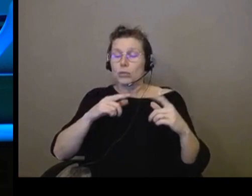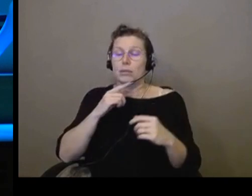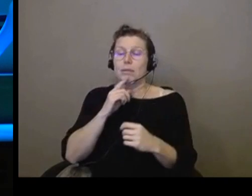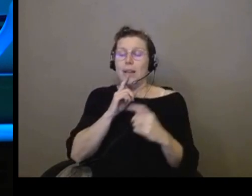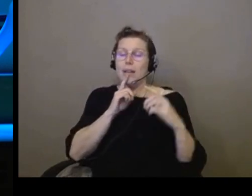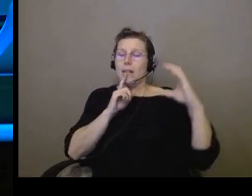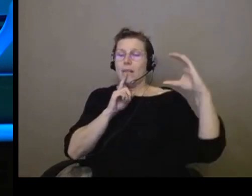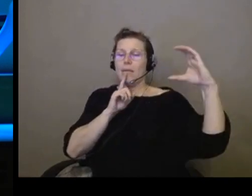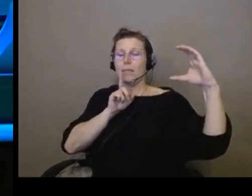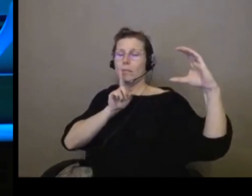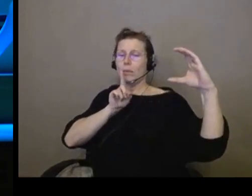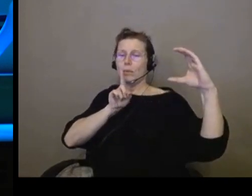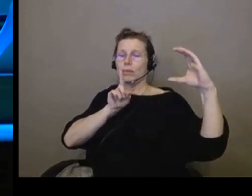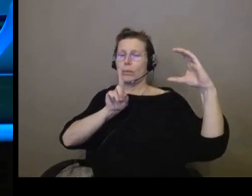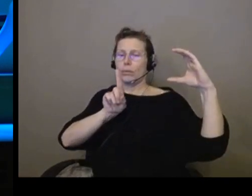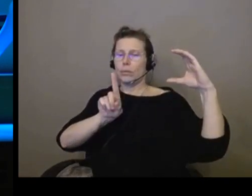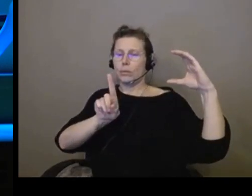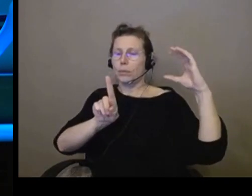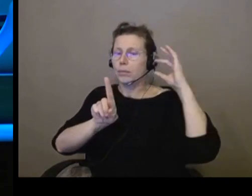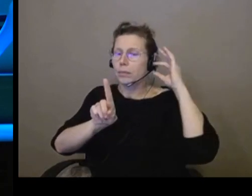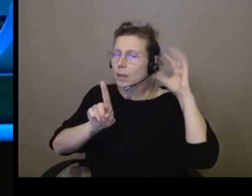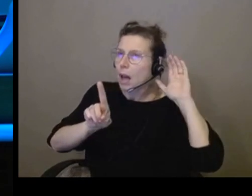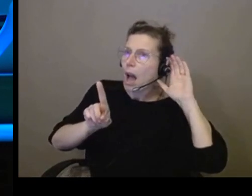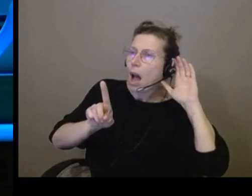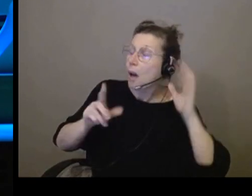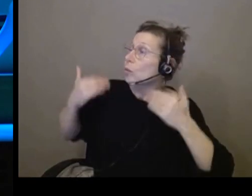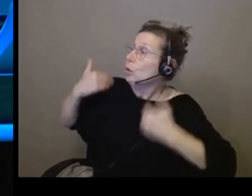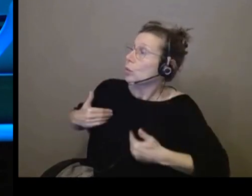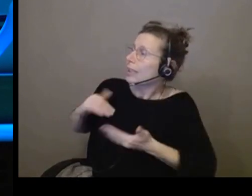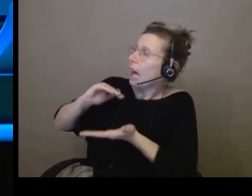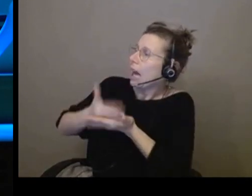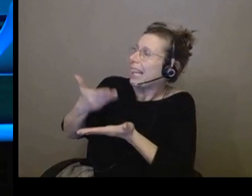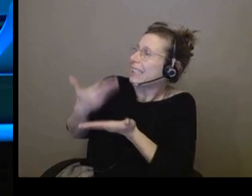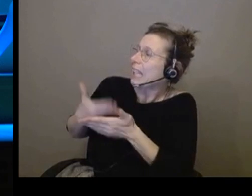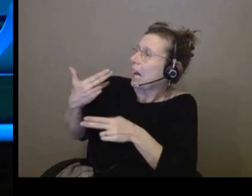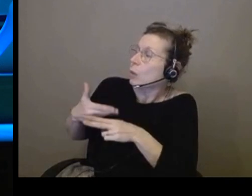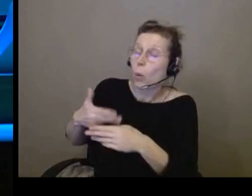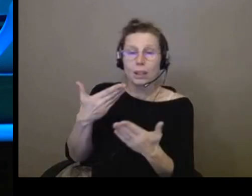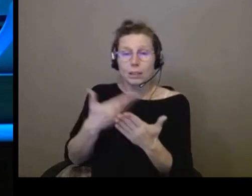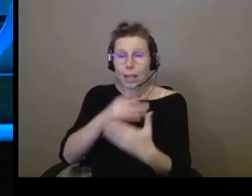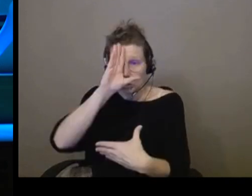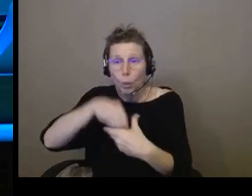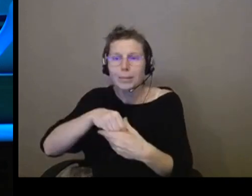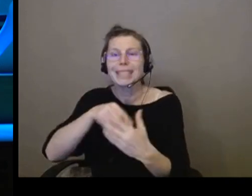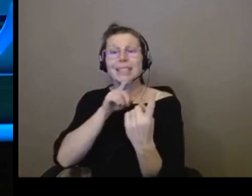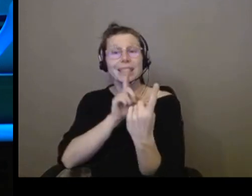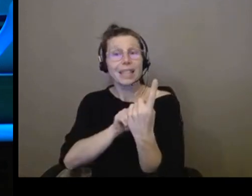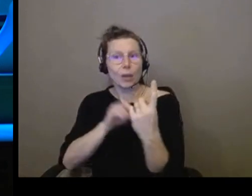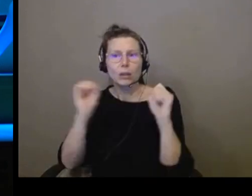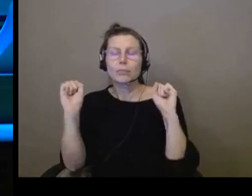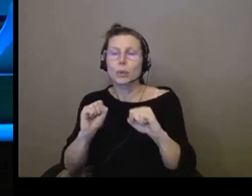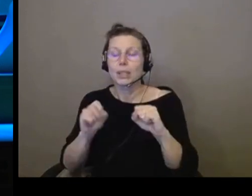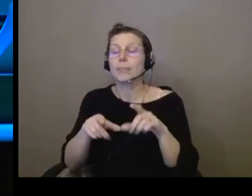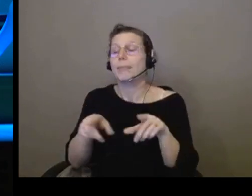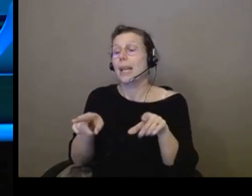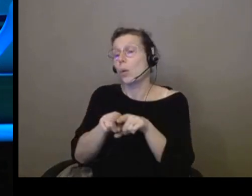telle station. Donc ça, ça peut aller sur un téléphone. Bon, ça, c'est une possibilité. Mais l'autre,'est surtout, on va équiper nos lignes. Alors,